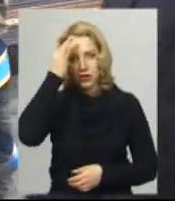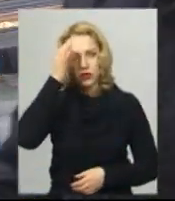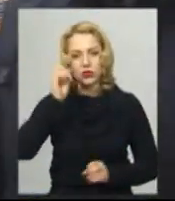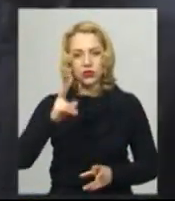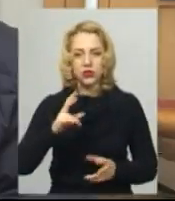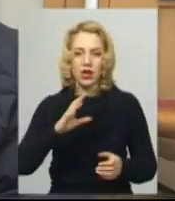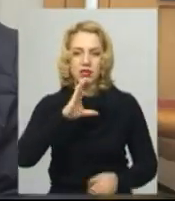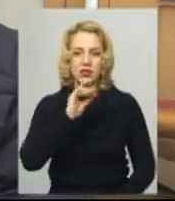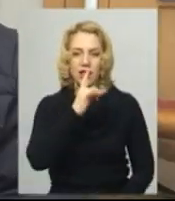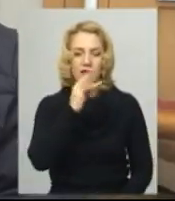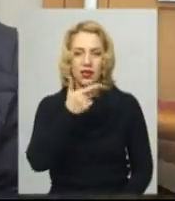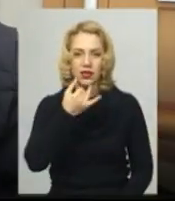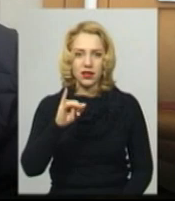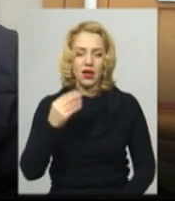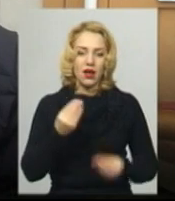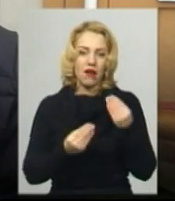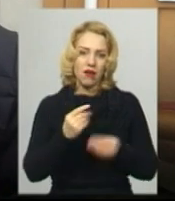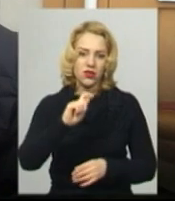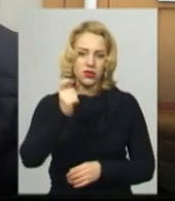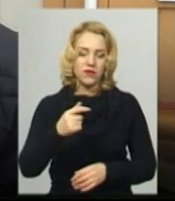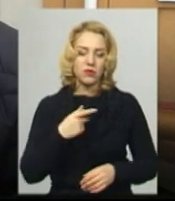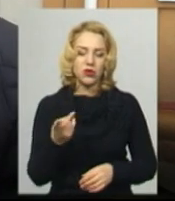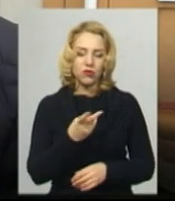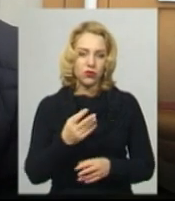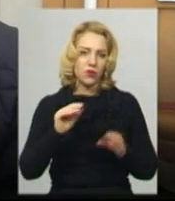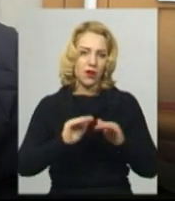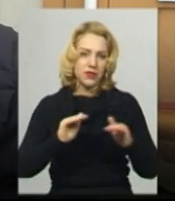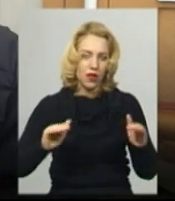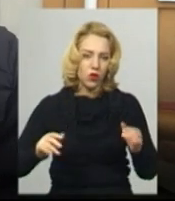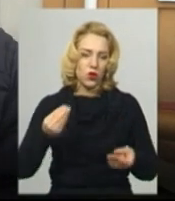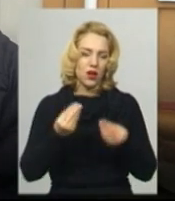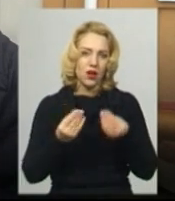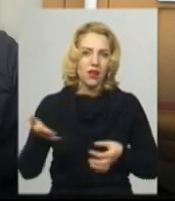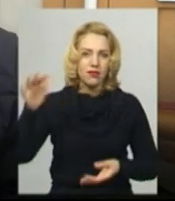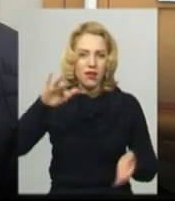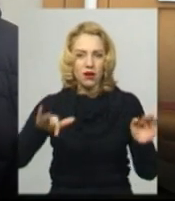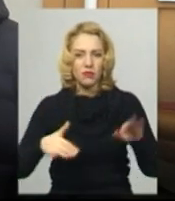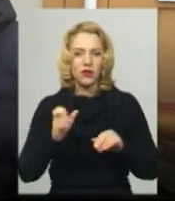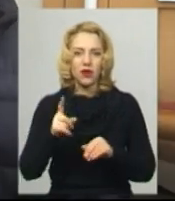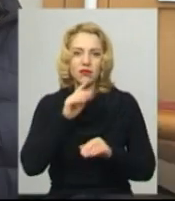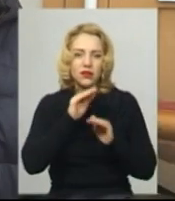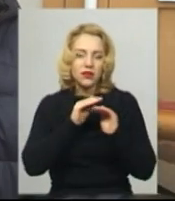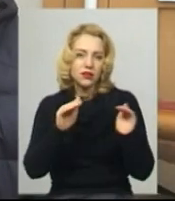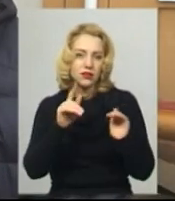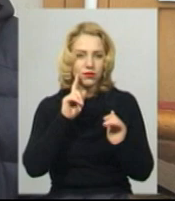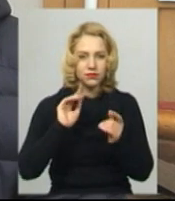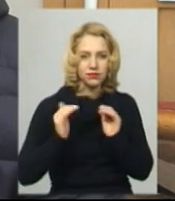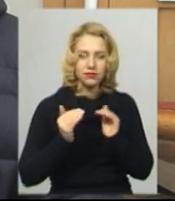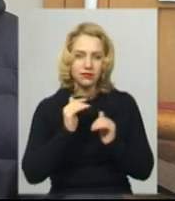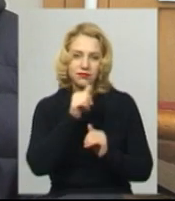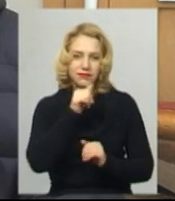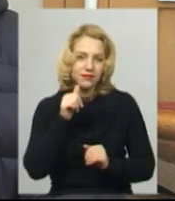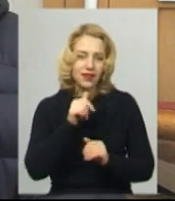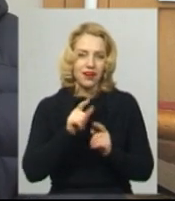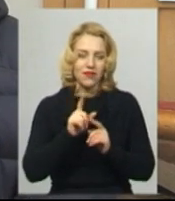Сергієм грали у війну. Ми це робили в садку, на пагорбах. Мені запам'яталося, як він все це тихо робив, як він міг підкрастися